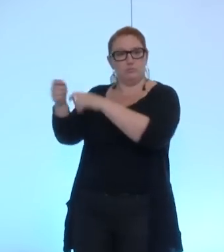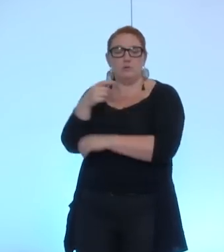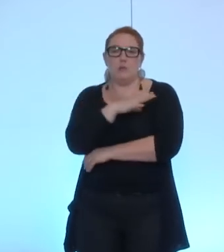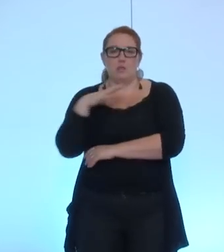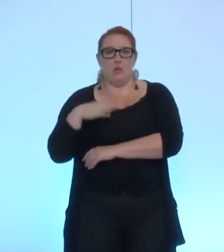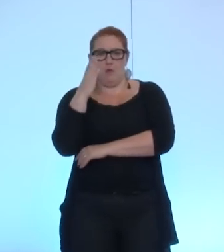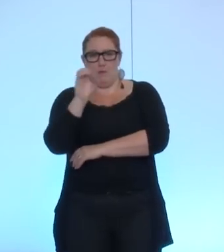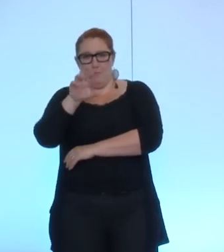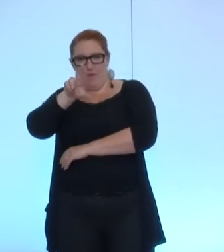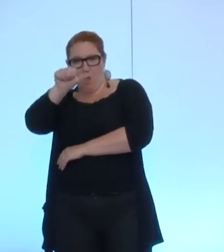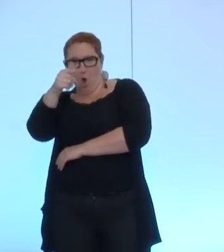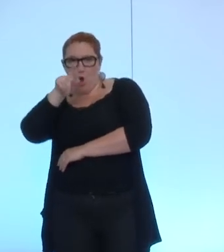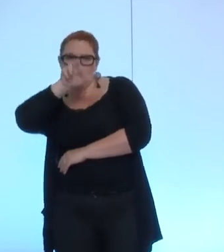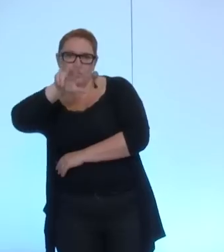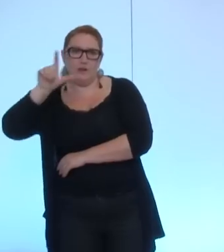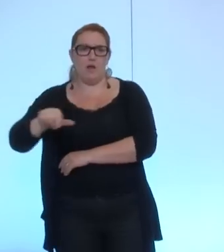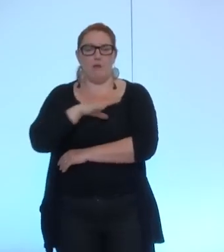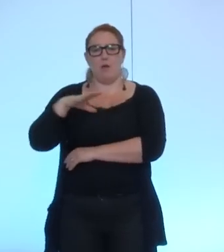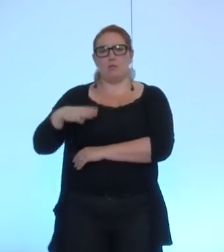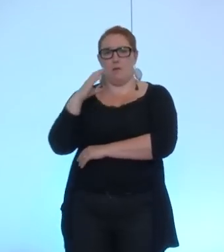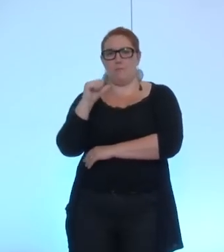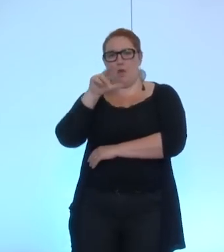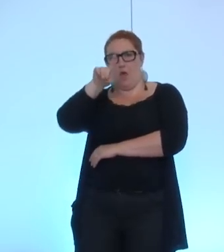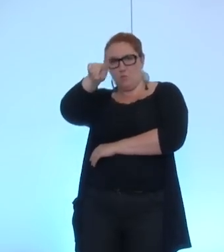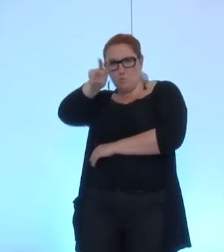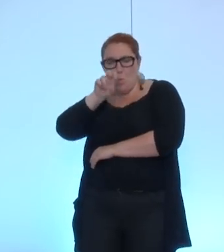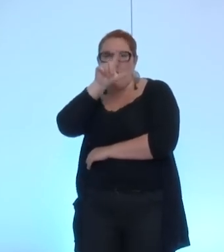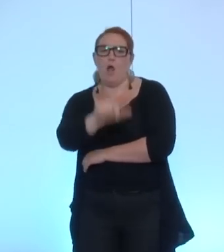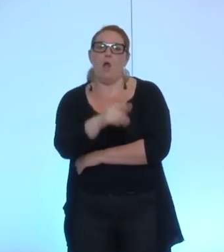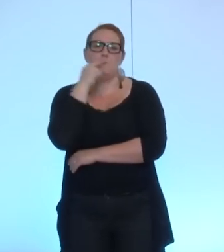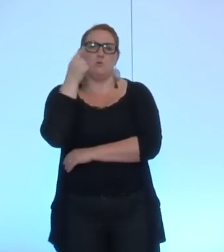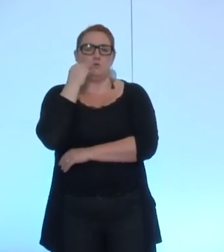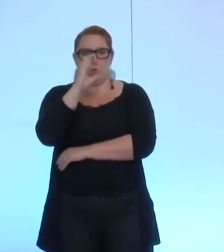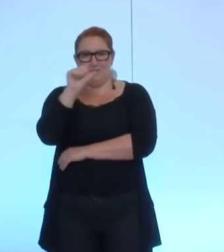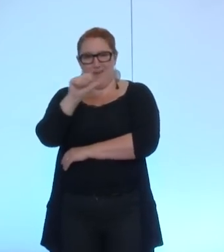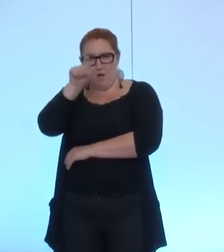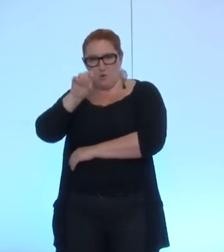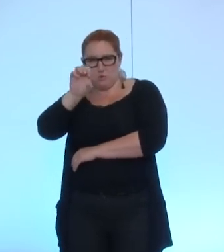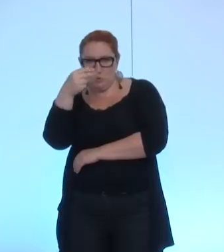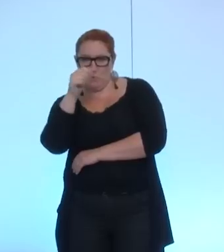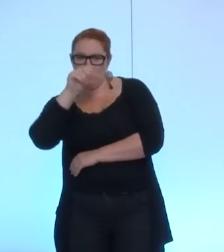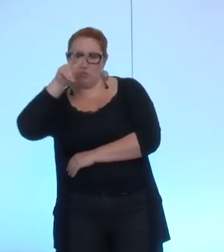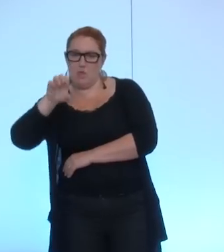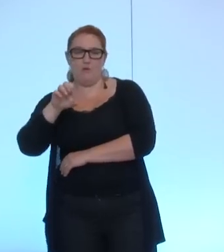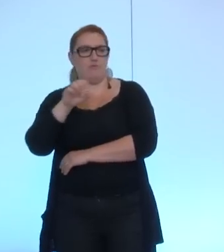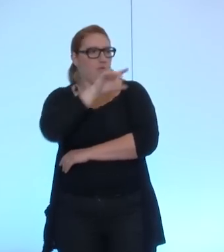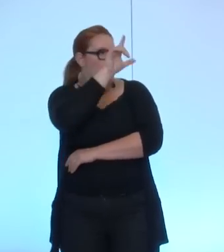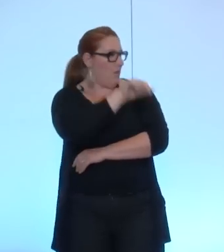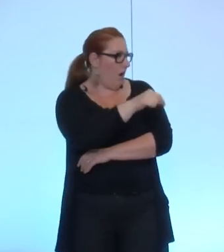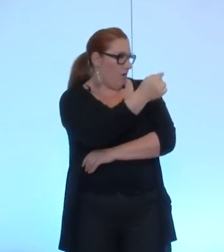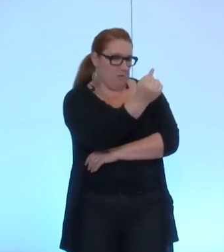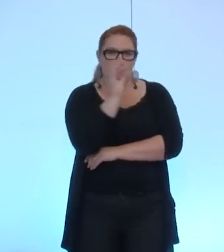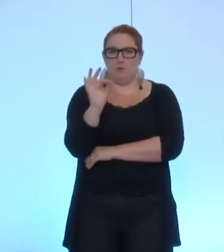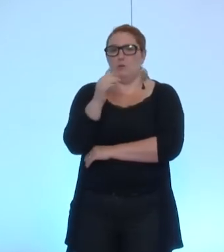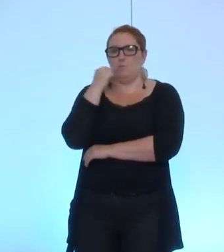vous êtes là, Mme Cadou Bernadette, vous êtes là, M. Cazenav Richard, vous êtes là, seul, M.